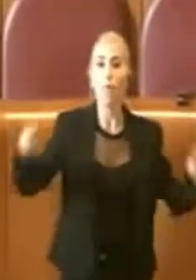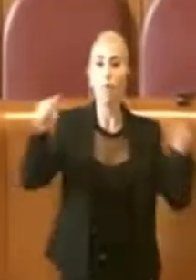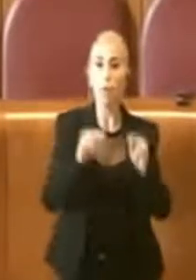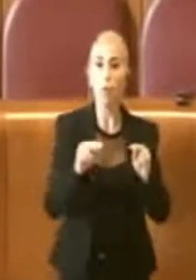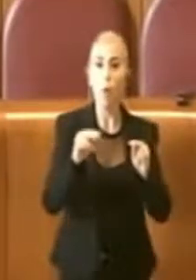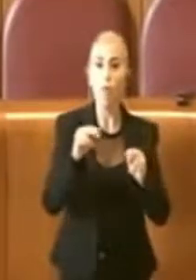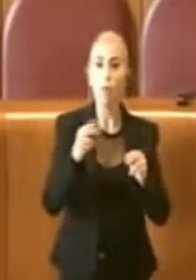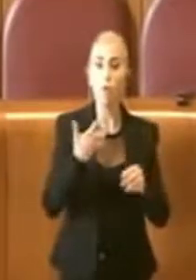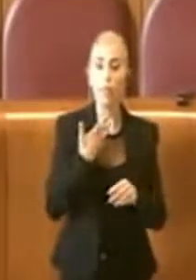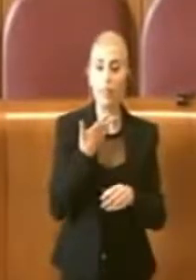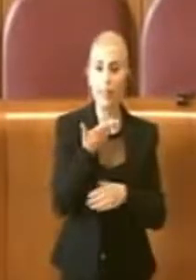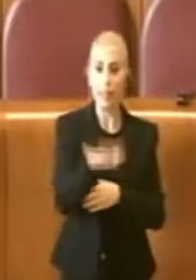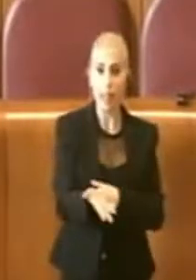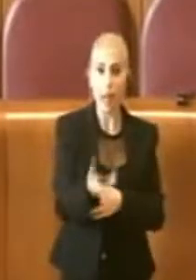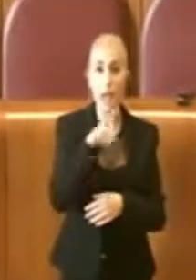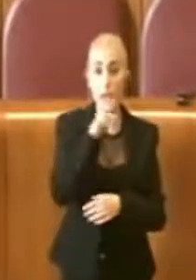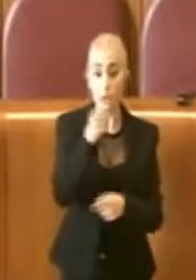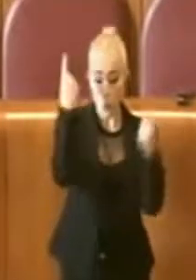Detto questo,